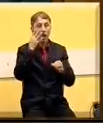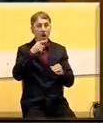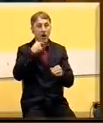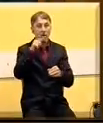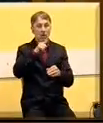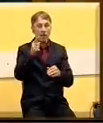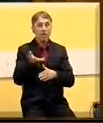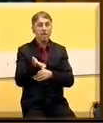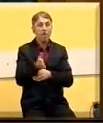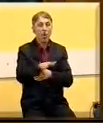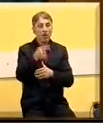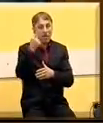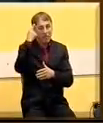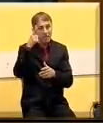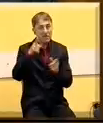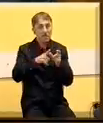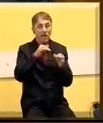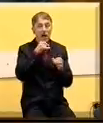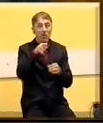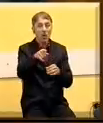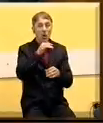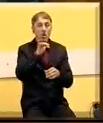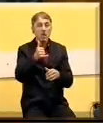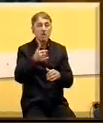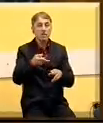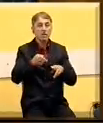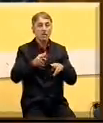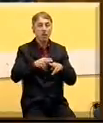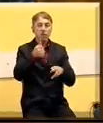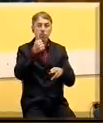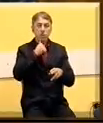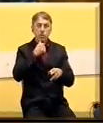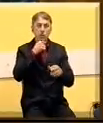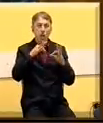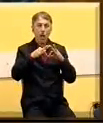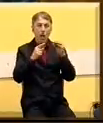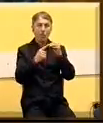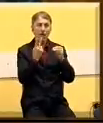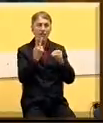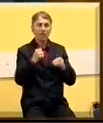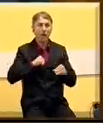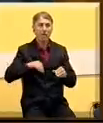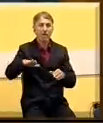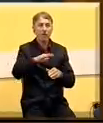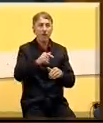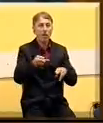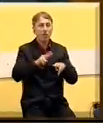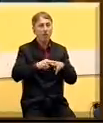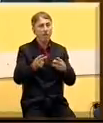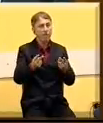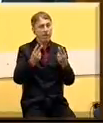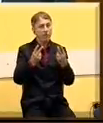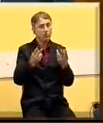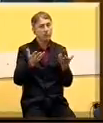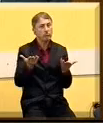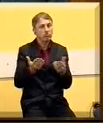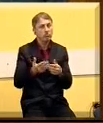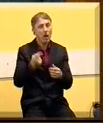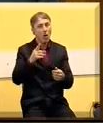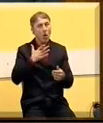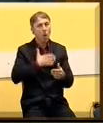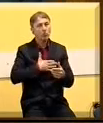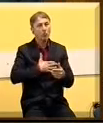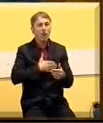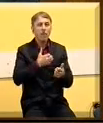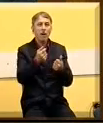tiče poljoprivrede jer mislim da to jeste jedan od delova budžeta automne pokrajine vodine koje je najbitniji i najzanimljiviji ali želim